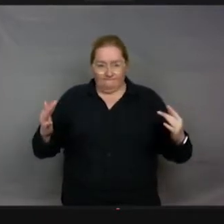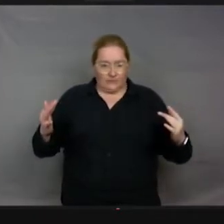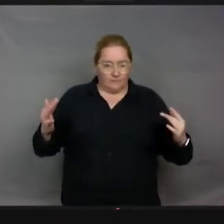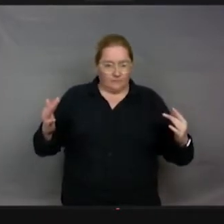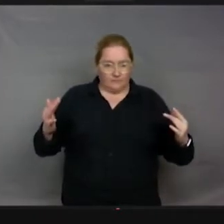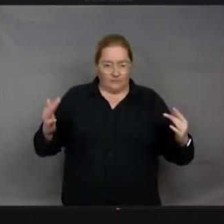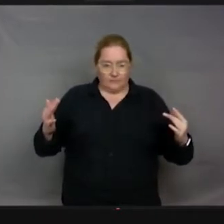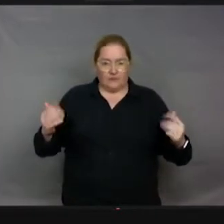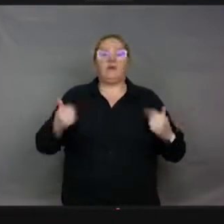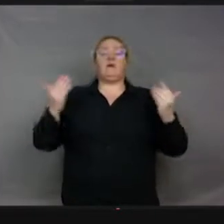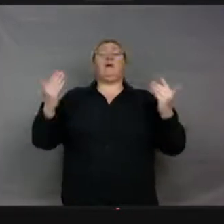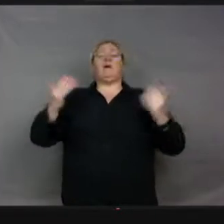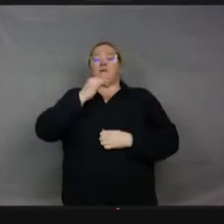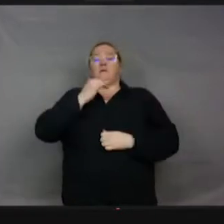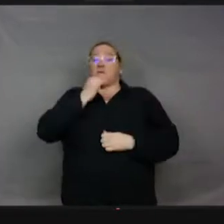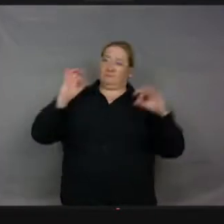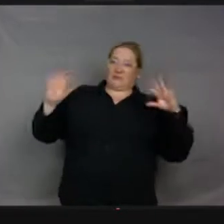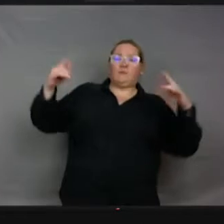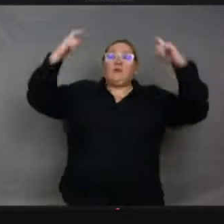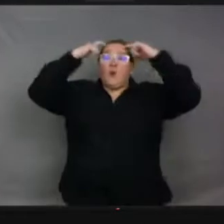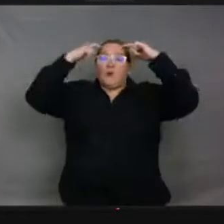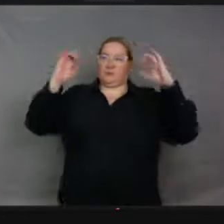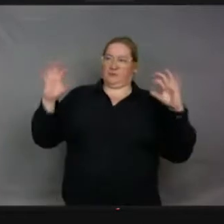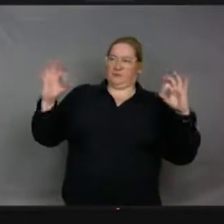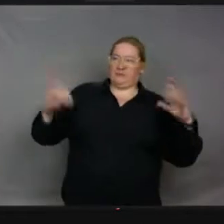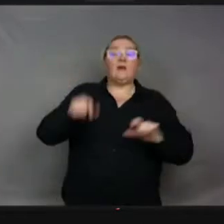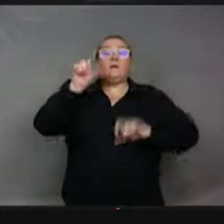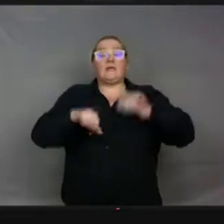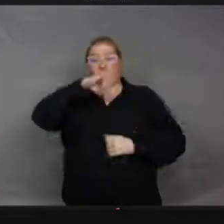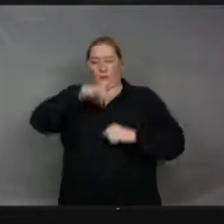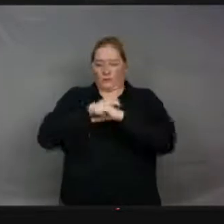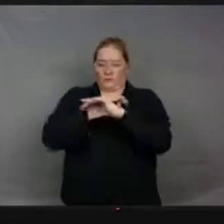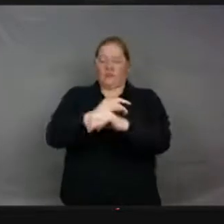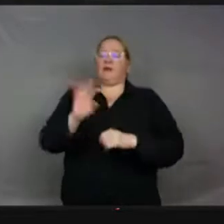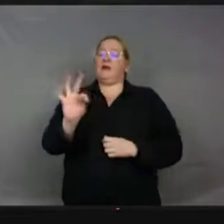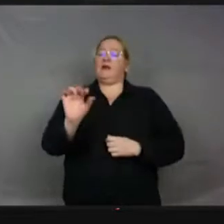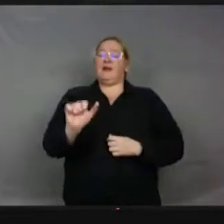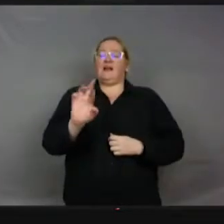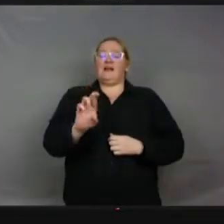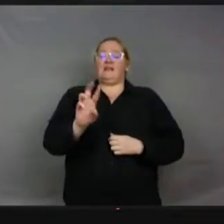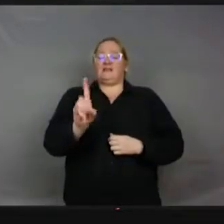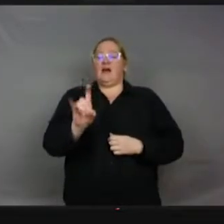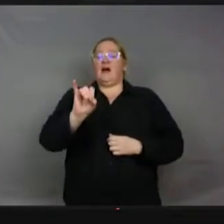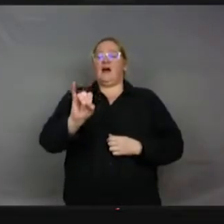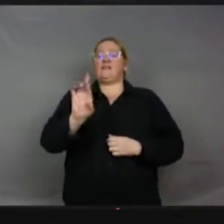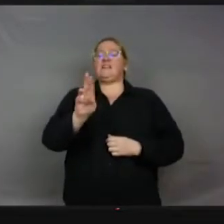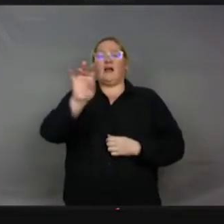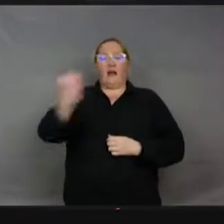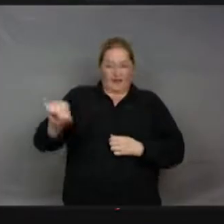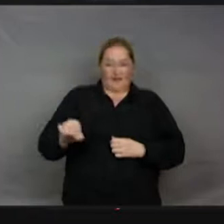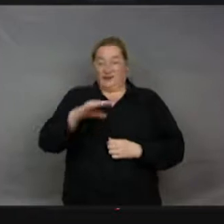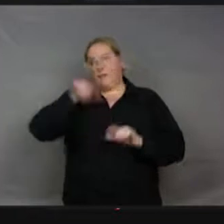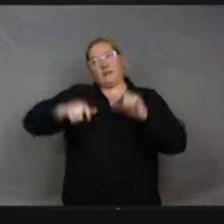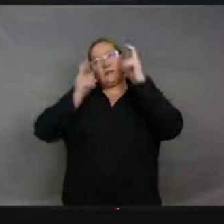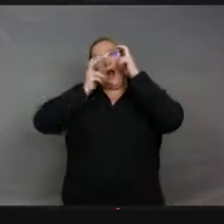un petit ours. Oui, c'est vrai. Non, non, les arachnologues sont fans de tardigrades. Il y a des tardifans, il y a des tardifils. c'est la dernière